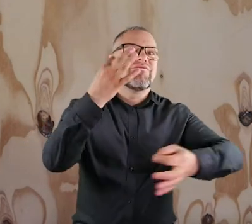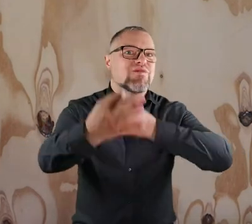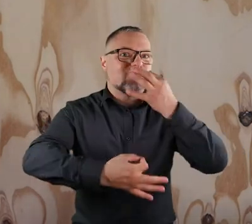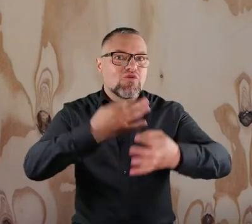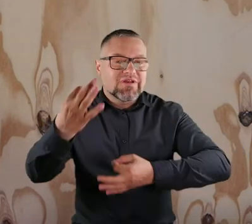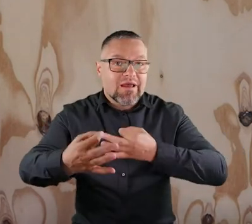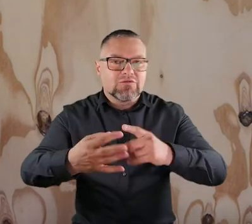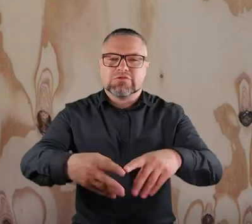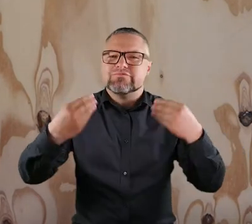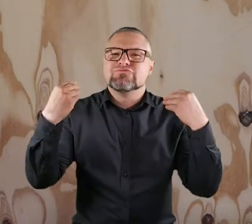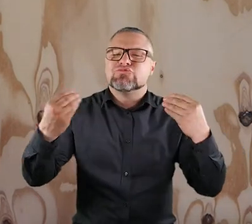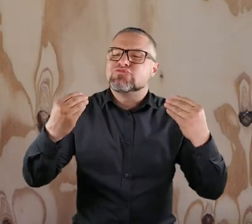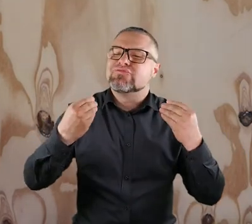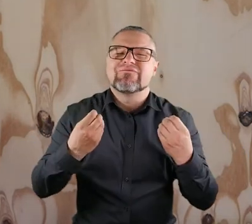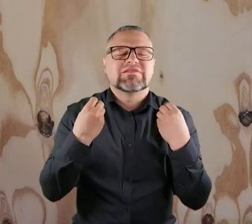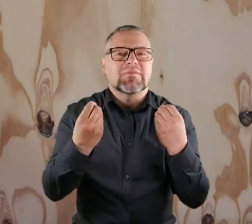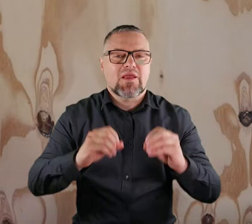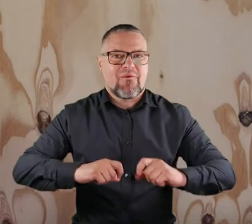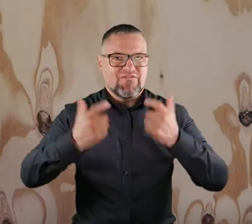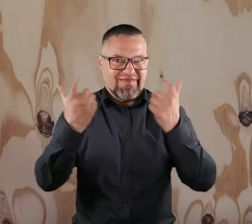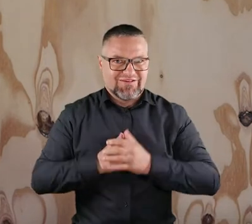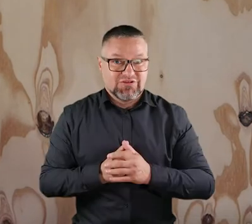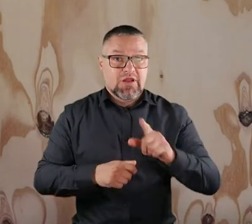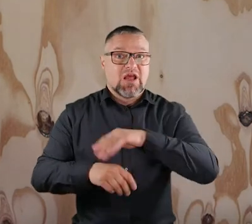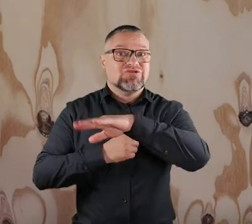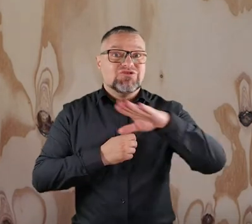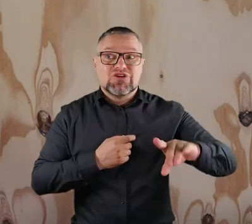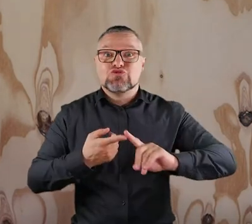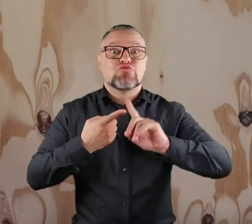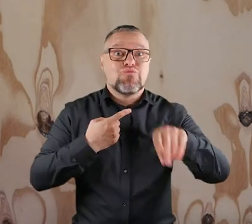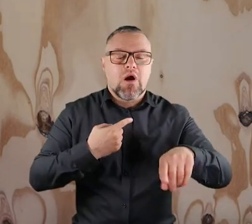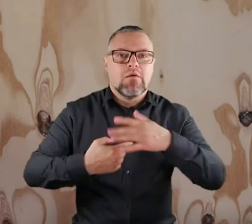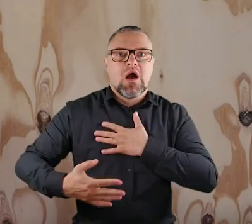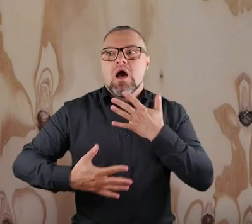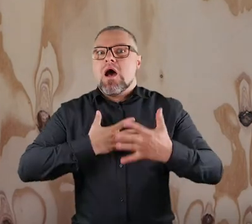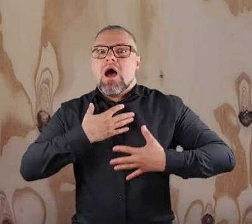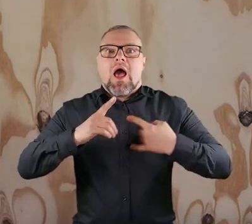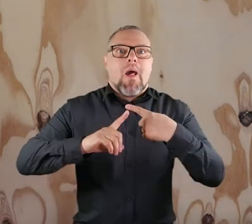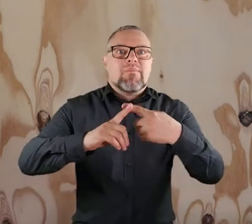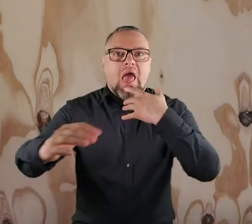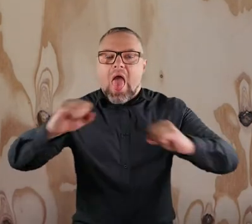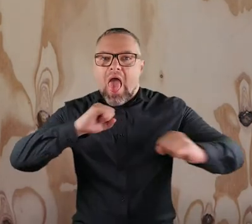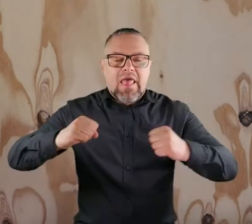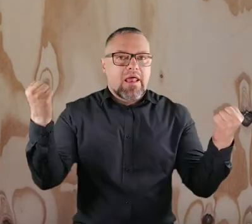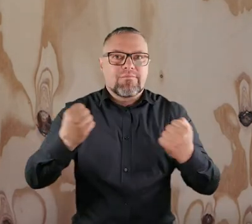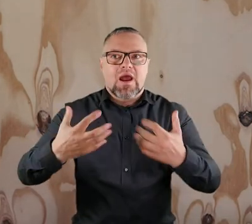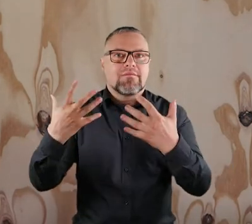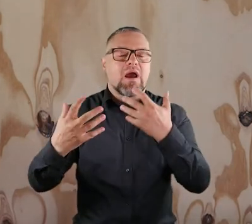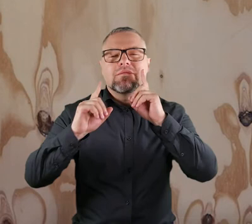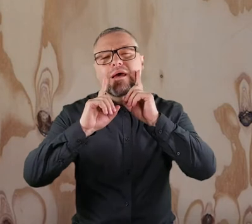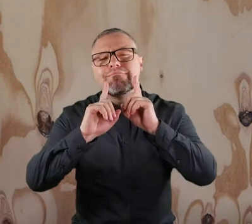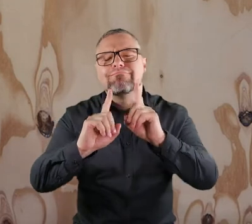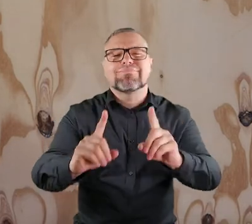muzykami. Jest to cudowne wydarzenie, po którym dzieci są przepełnione pozytywną energią i